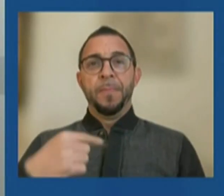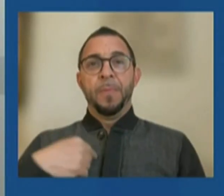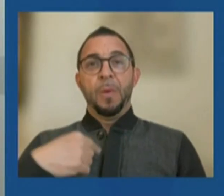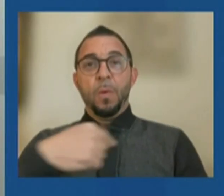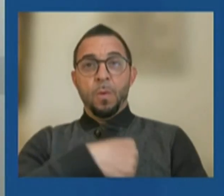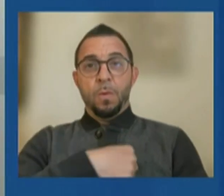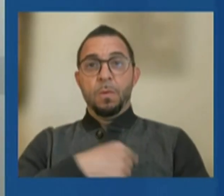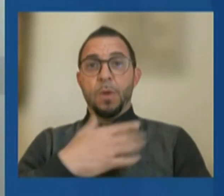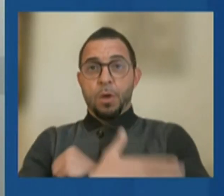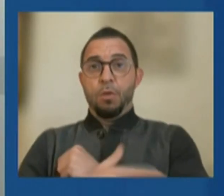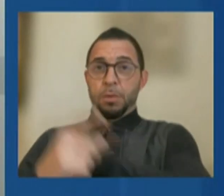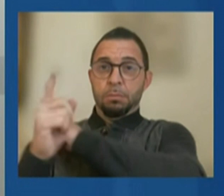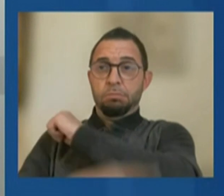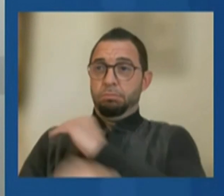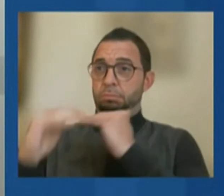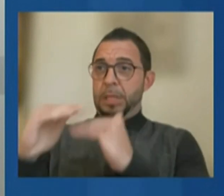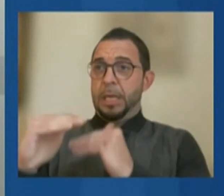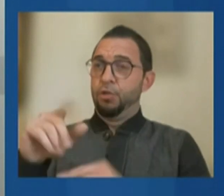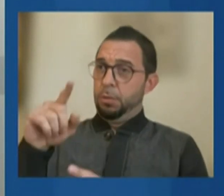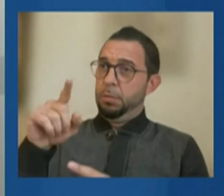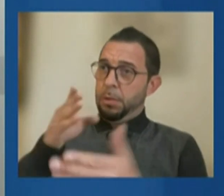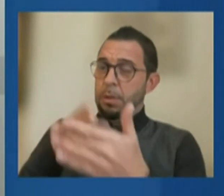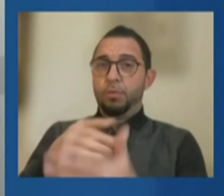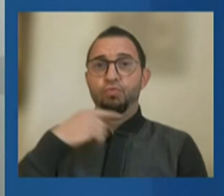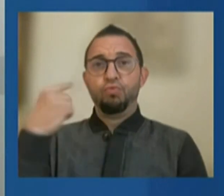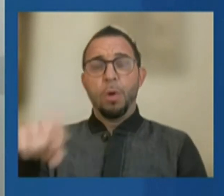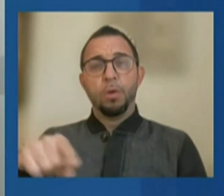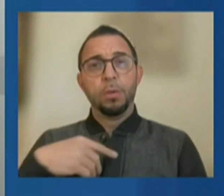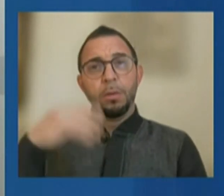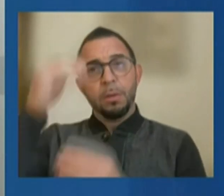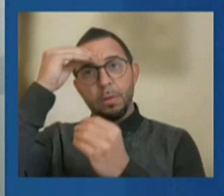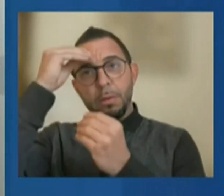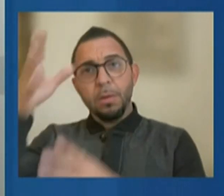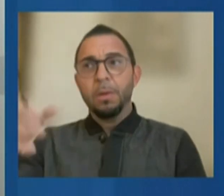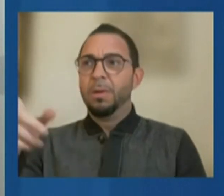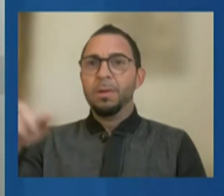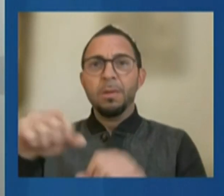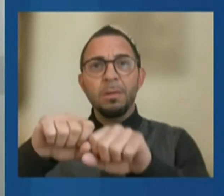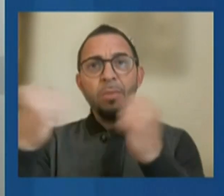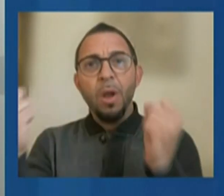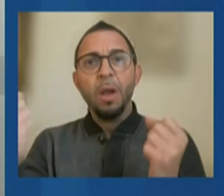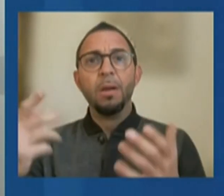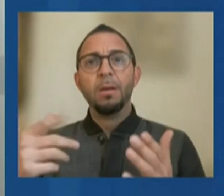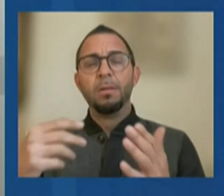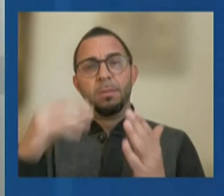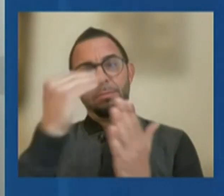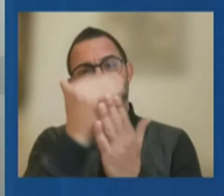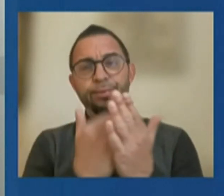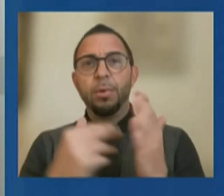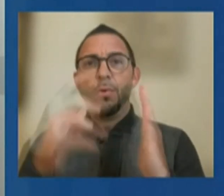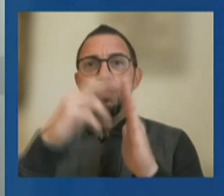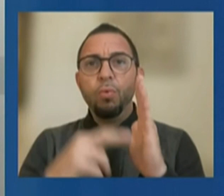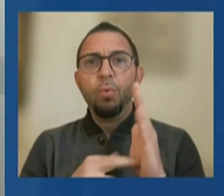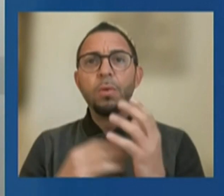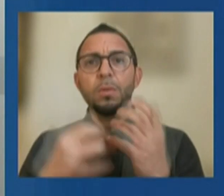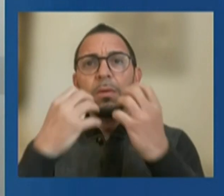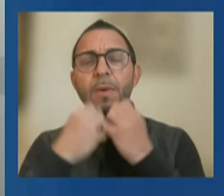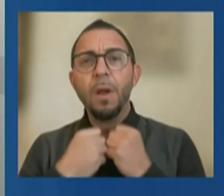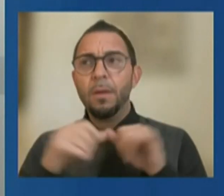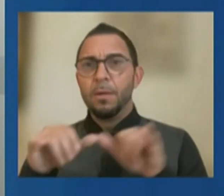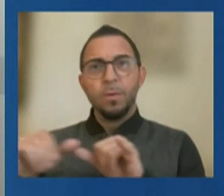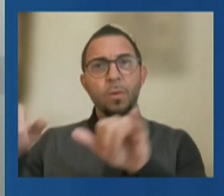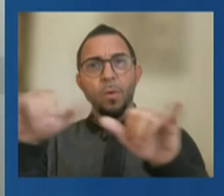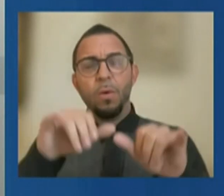Тем самым мы говорим России, что когда она нарушала правила, нормы и ценности, лежащие в основе международной экономики, мы больше не будем предоставлять ей